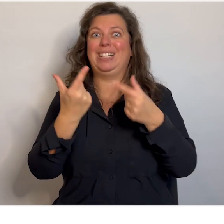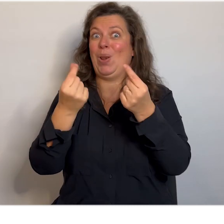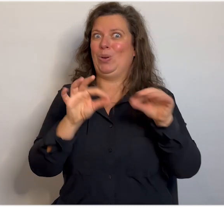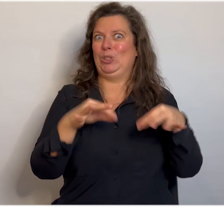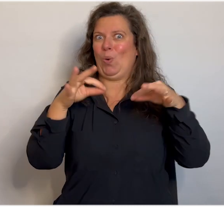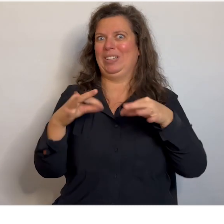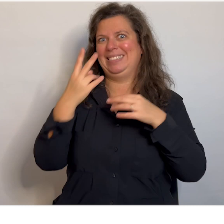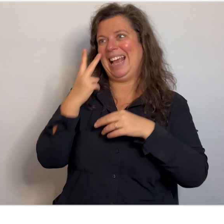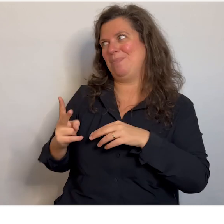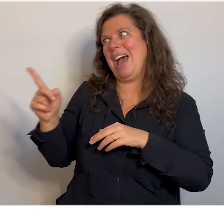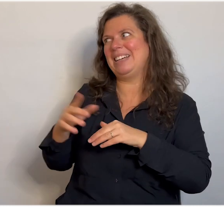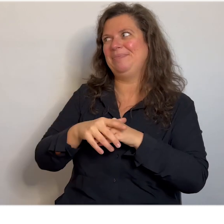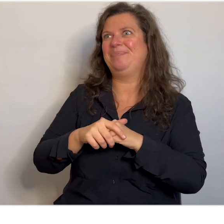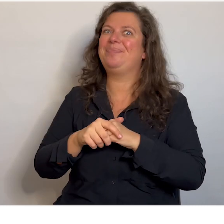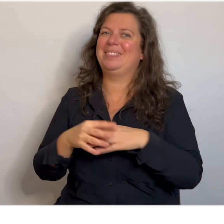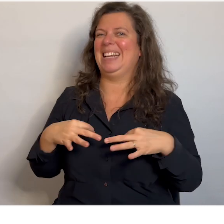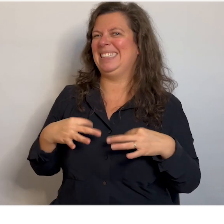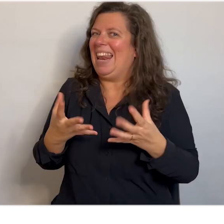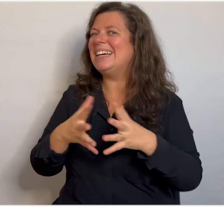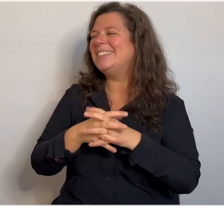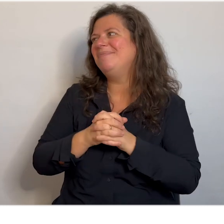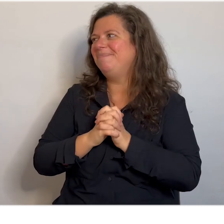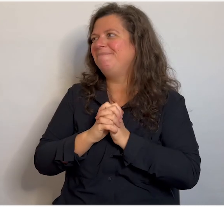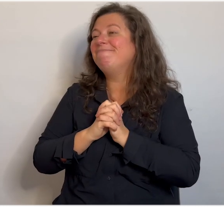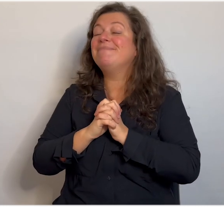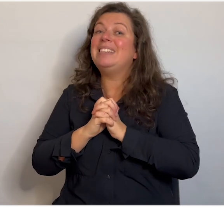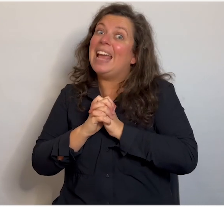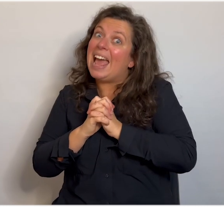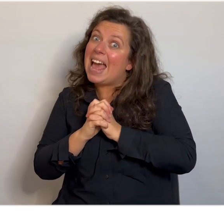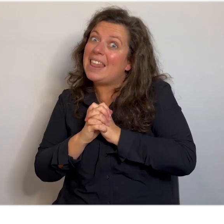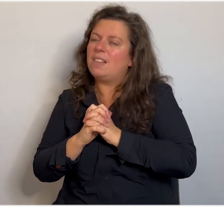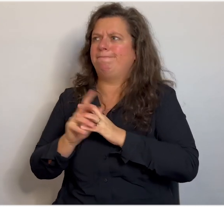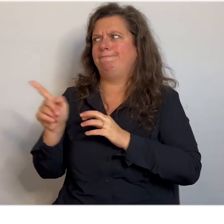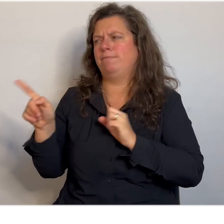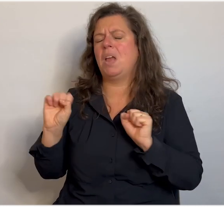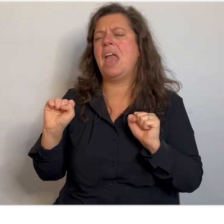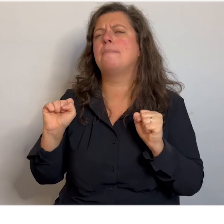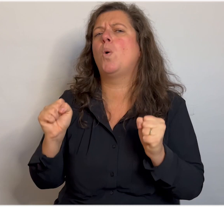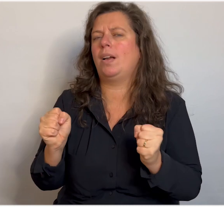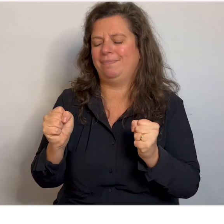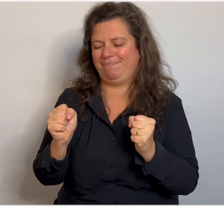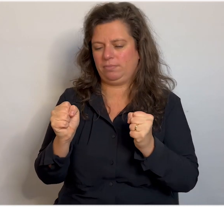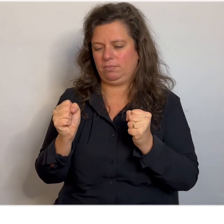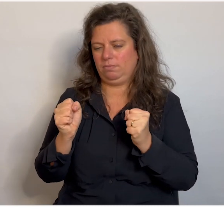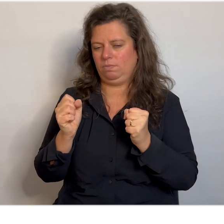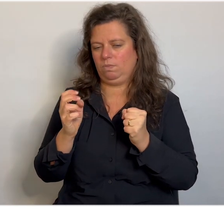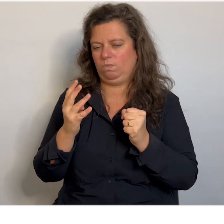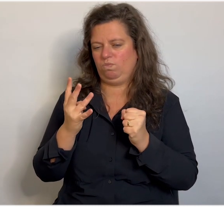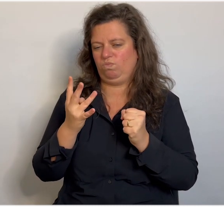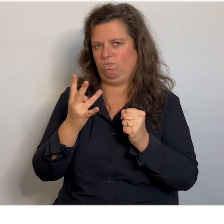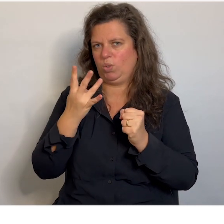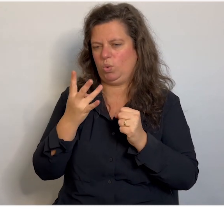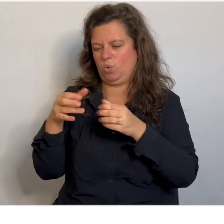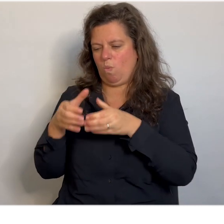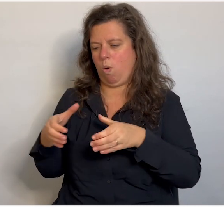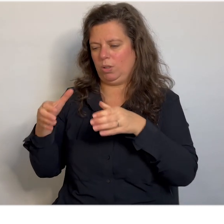leuke sokken aan. Vind ik altijd heel gezellig. En dit vind ik heel moeilijk. De snoeppot. Om er